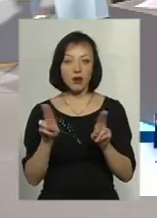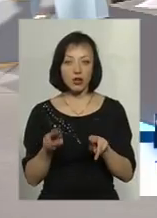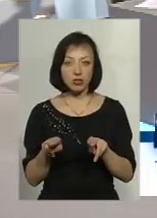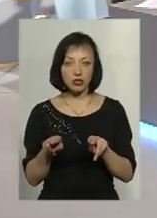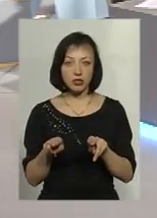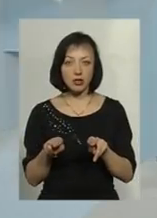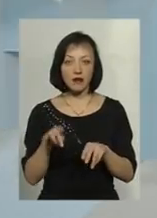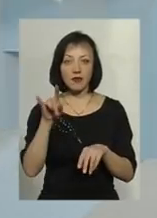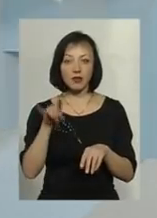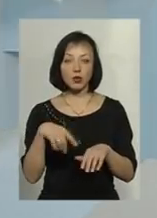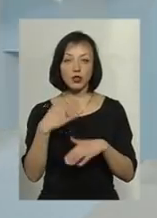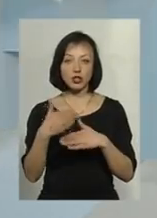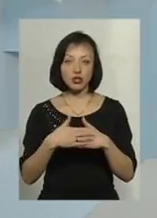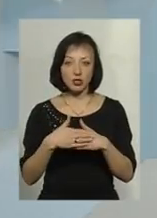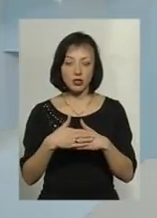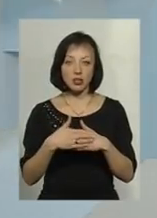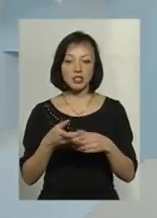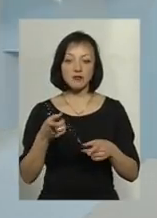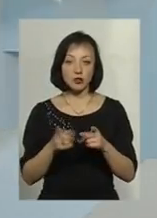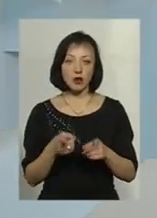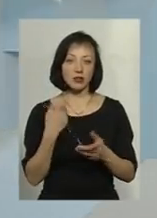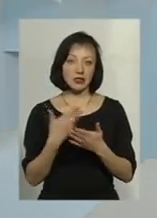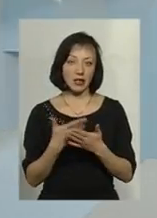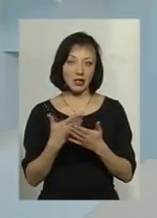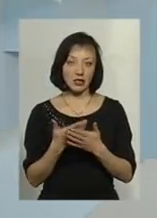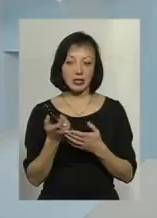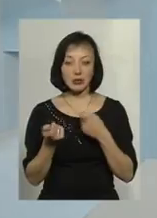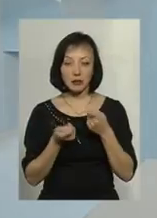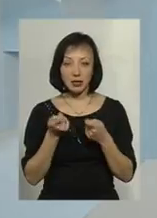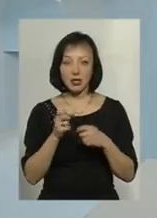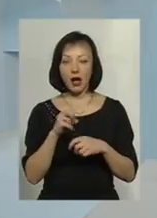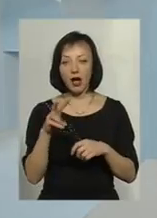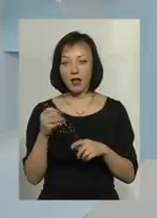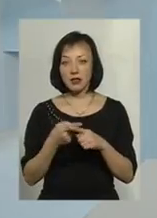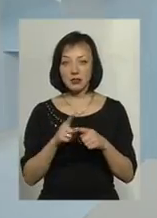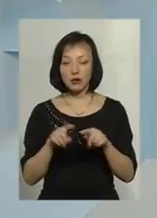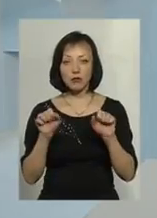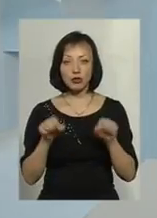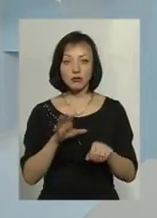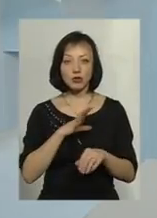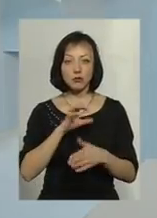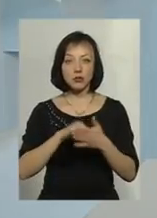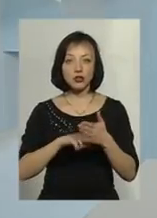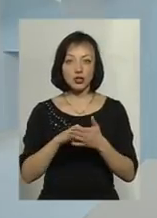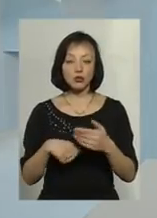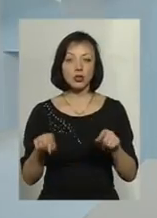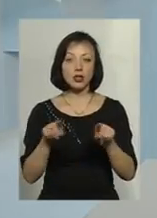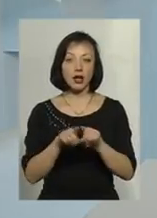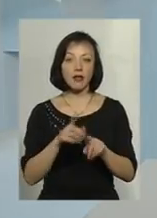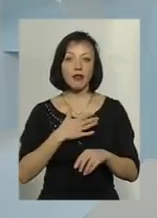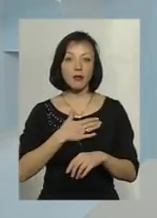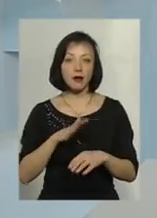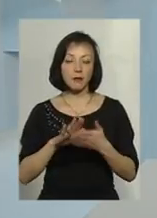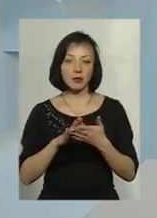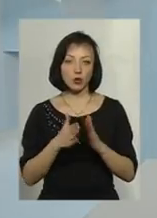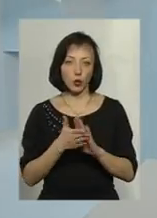правило, вікно закрите. Звичайно, здається, дрібниця, але ця дрібниця може стати причиною таких неприємних